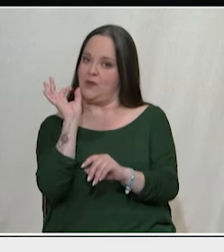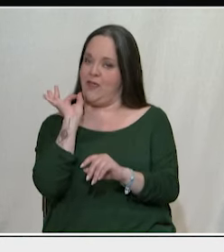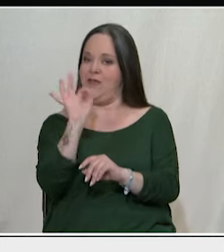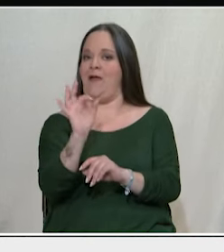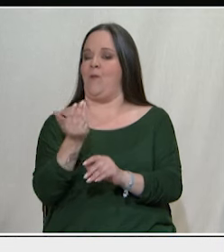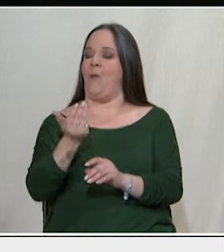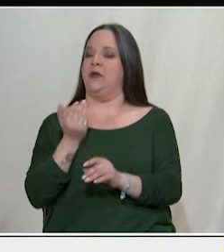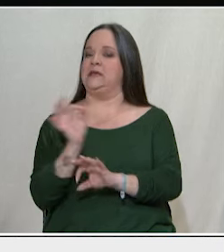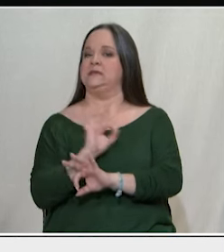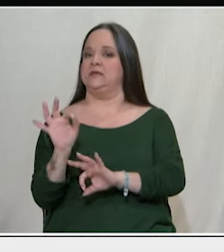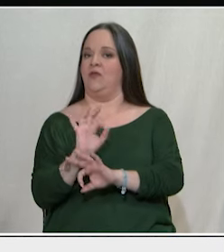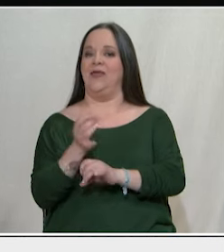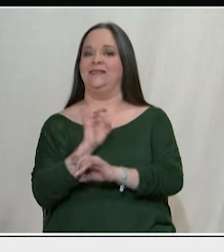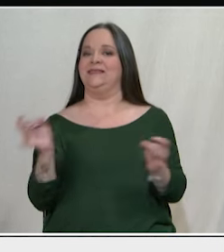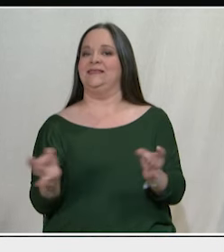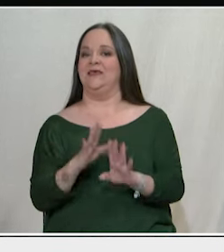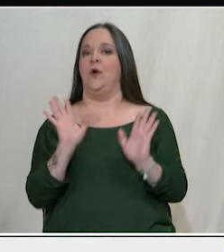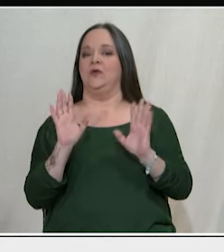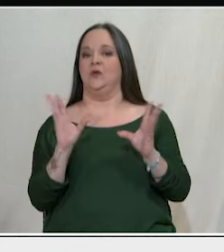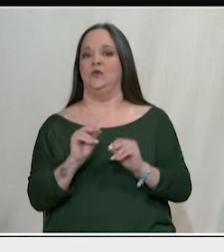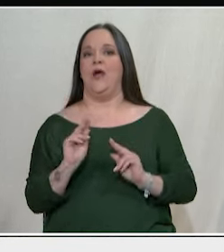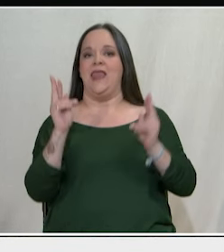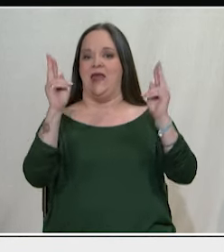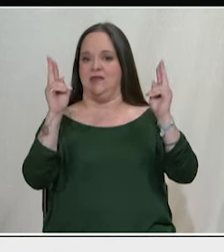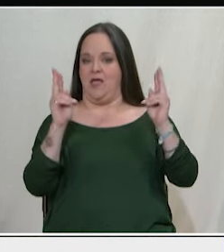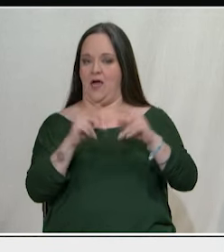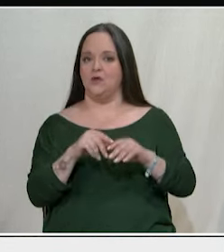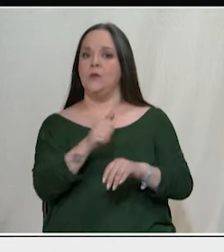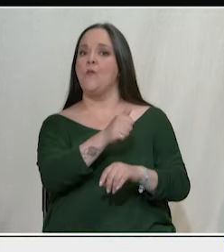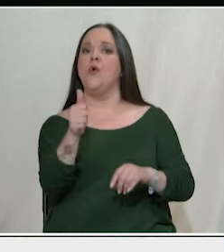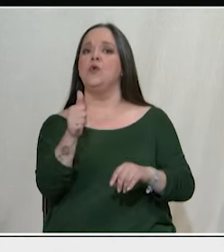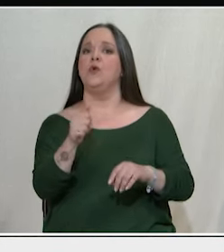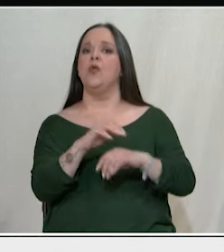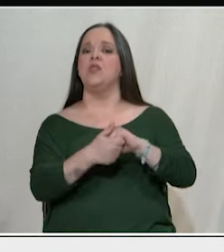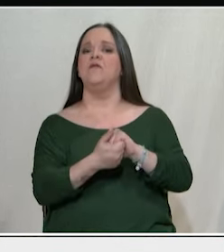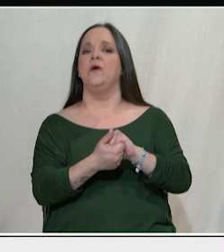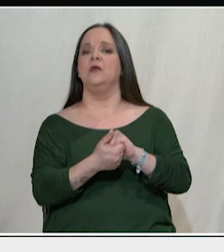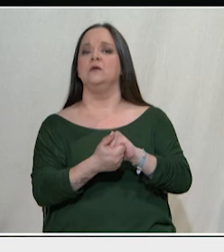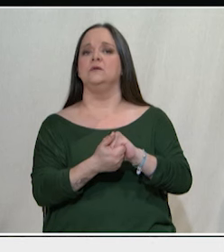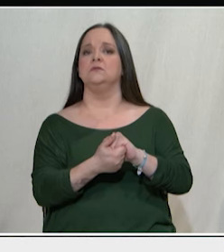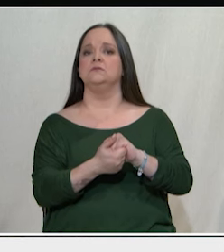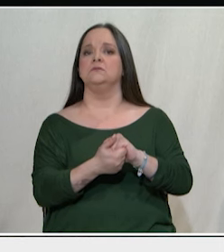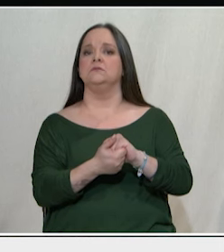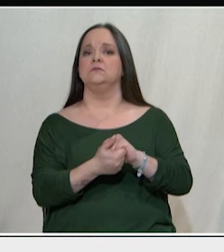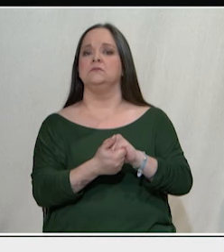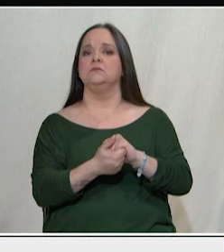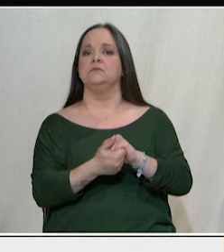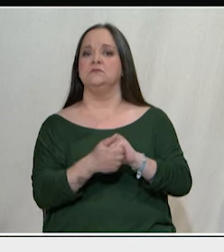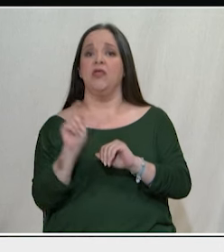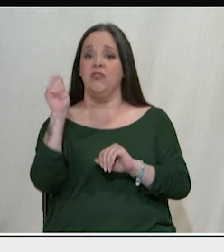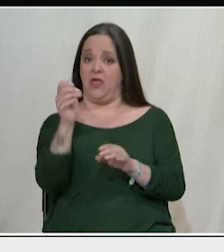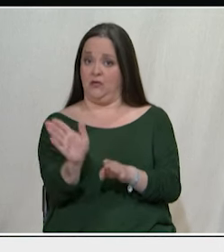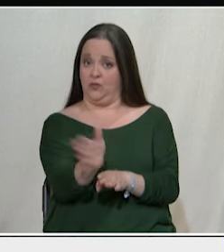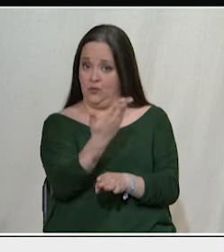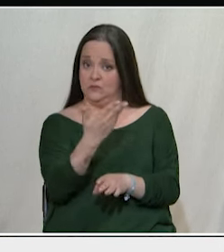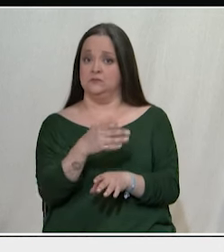είναι τυχαίο στον τομέα της ενέργειας όταν σε ενδιαφέρει μόνο να βγάλεις από τη μέση τη ΔΕΗ, να την